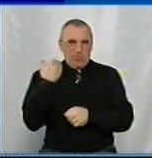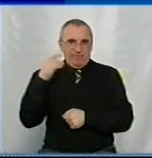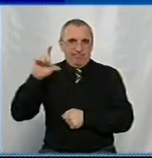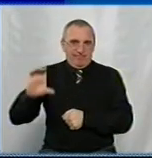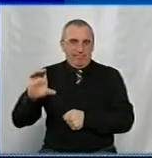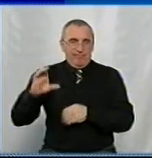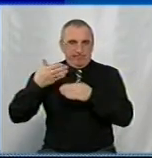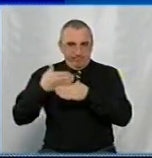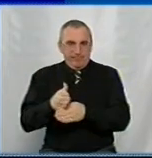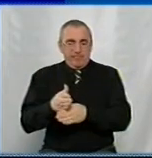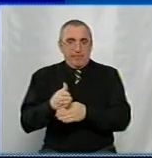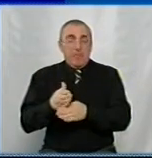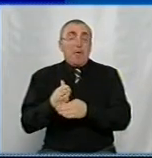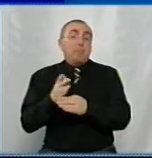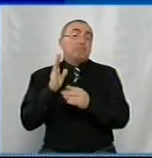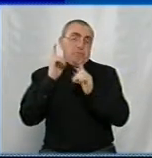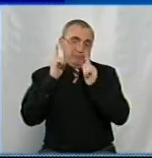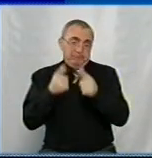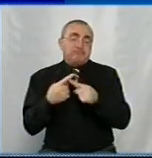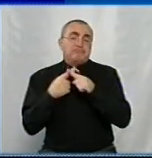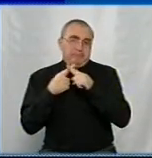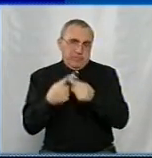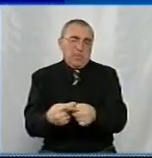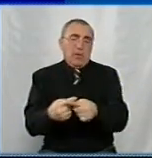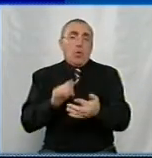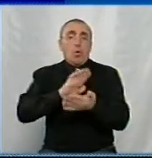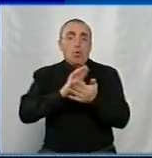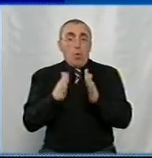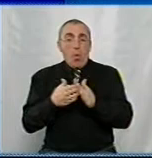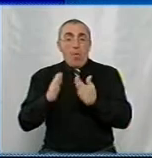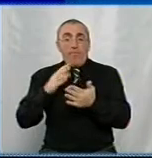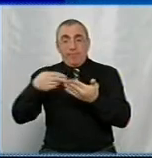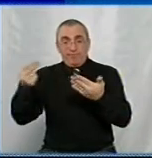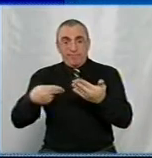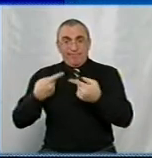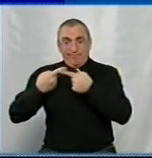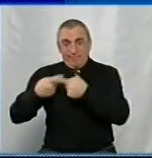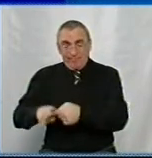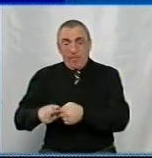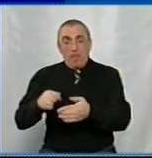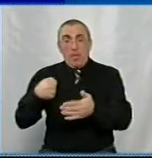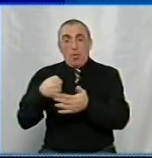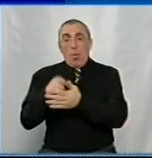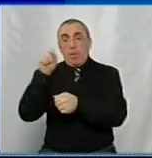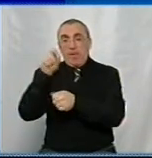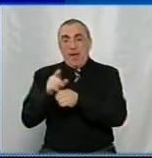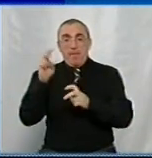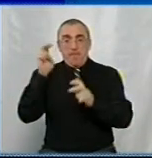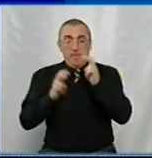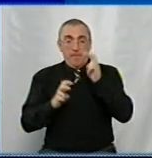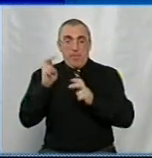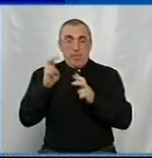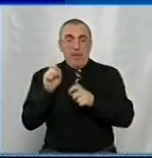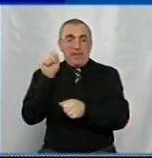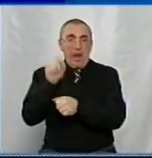на такі прохання. Договор реструктуризації укладається відповідно до наказу по підприємству, є наказ у нас по